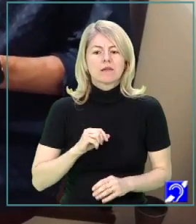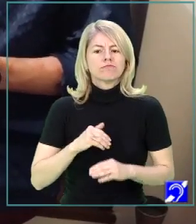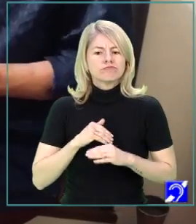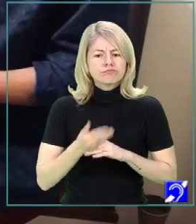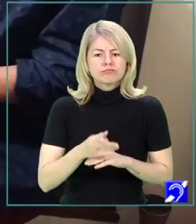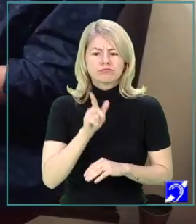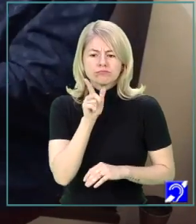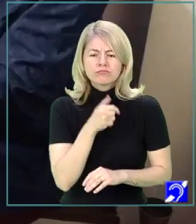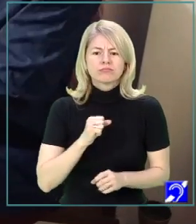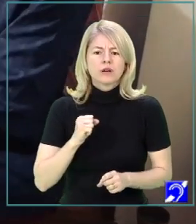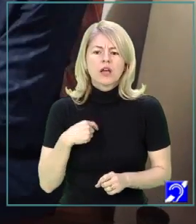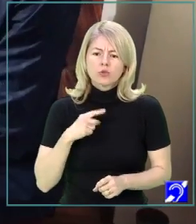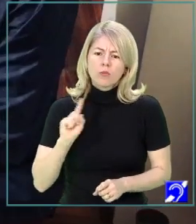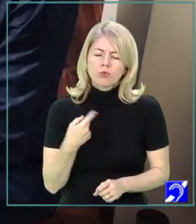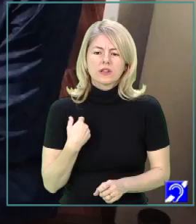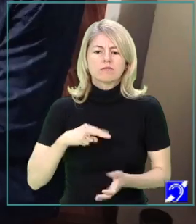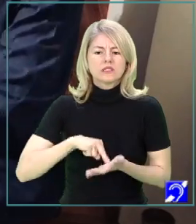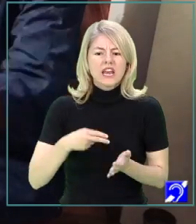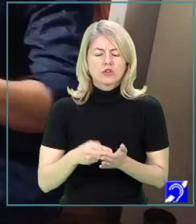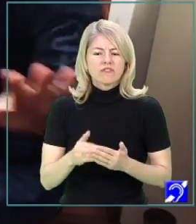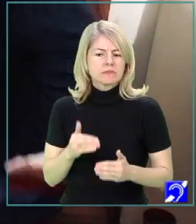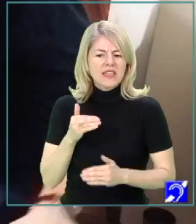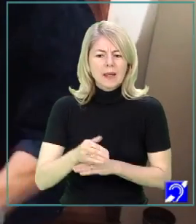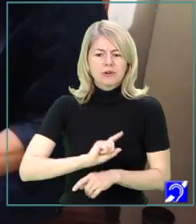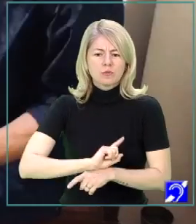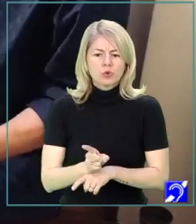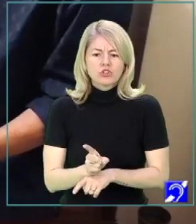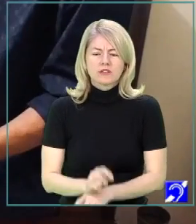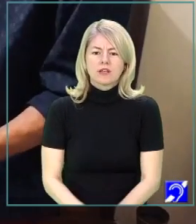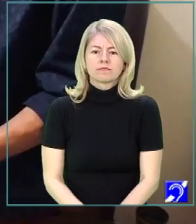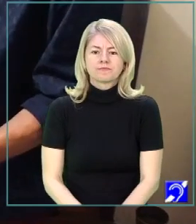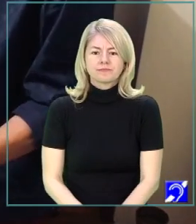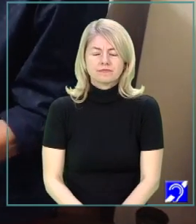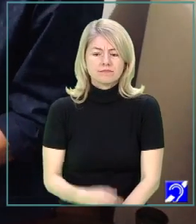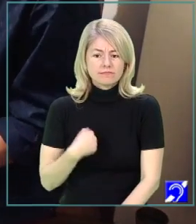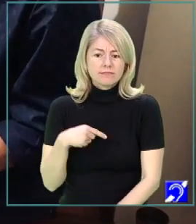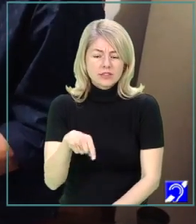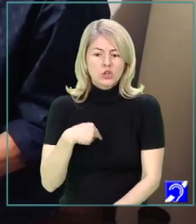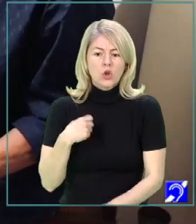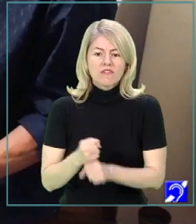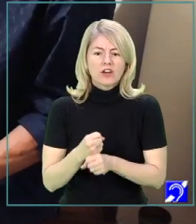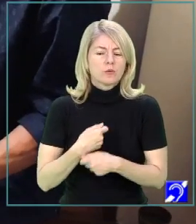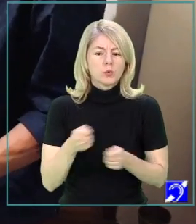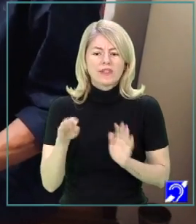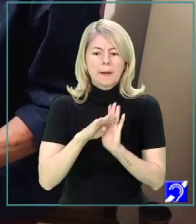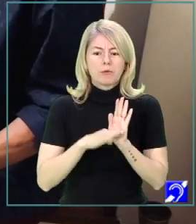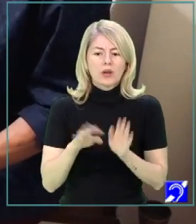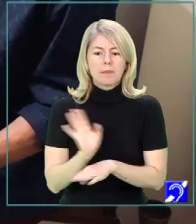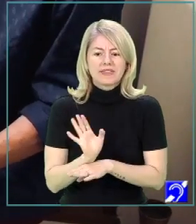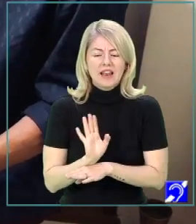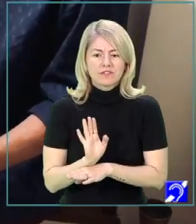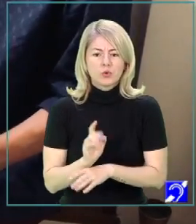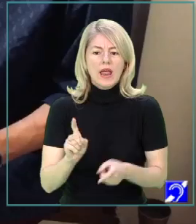depășim urgența. Acestea sunt hashtag-urile sub care derulăm toată această campanie și toate programele televiziunii române